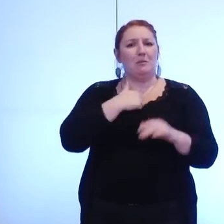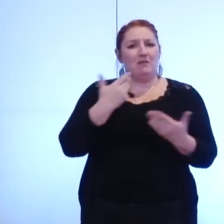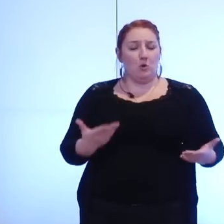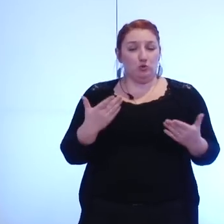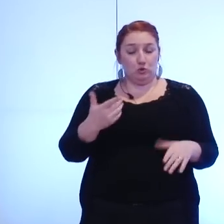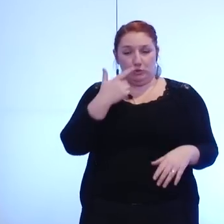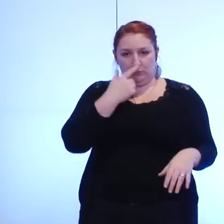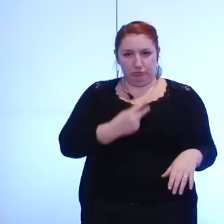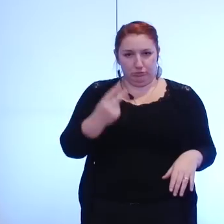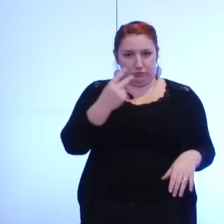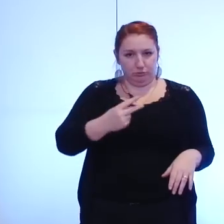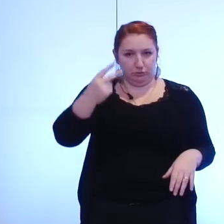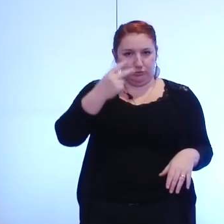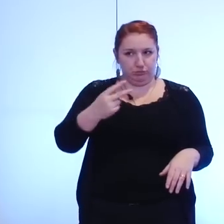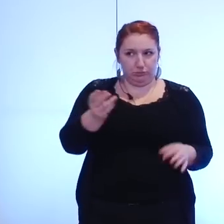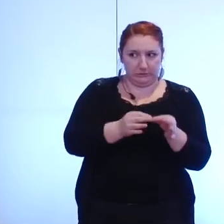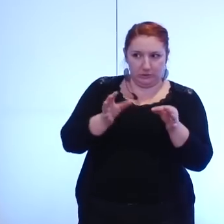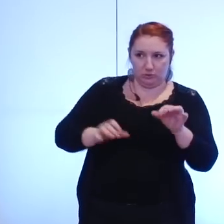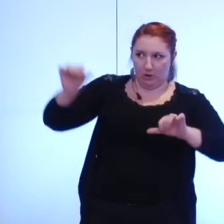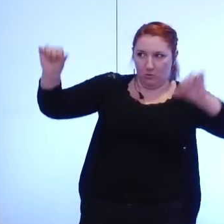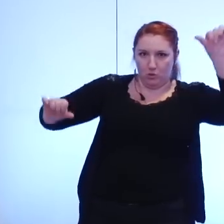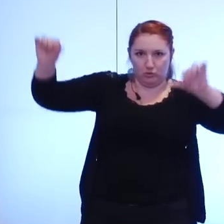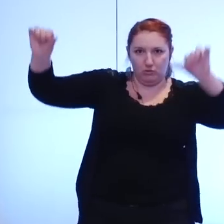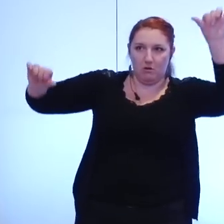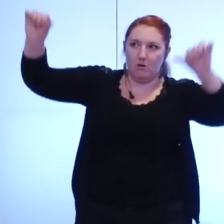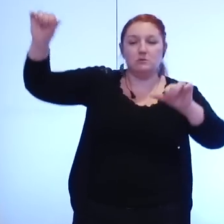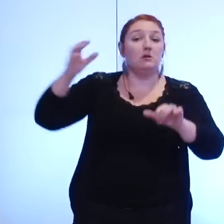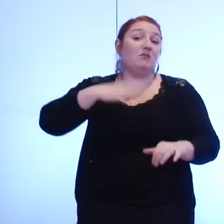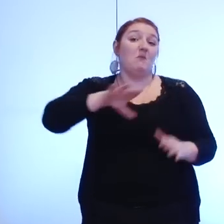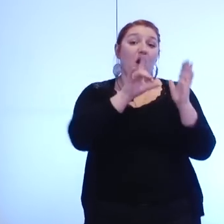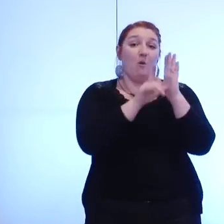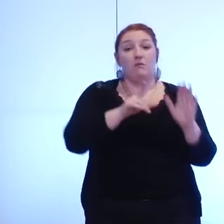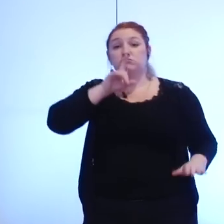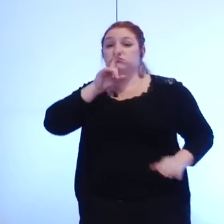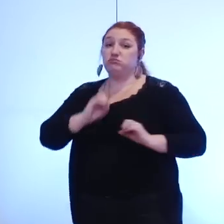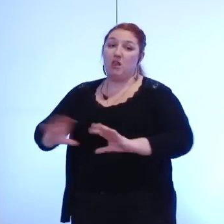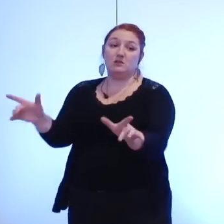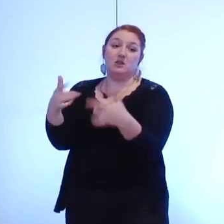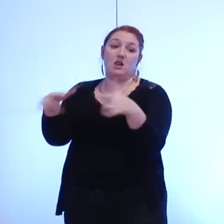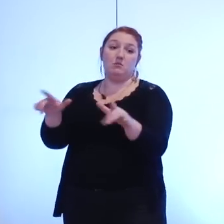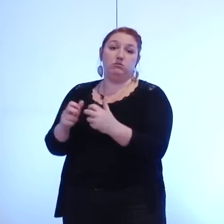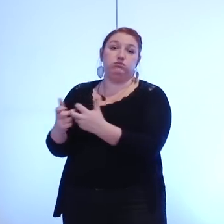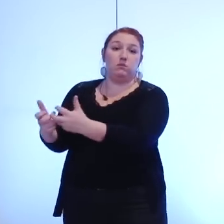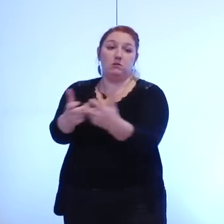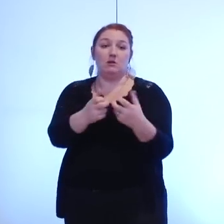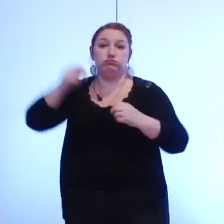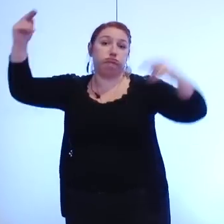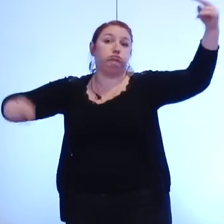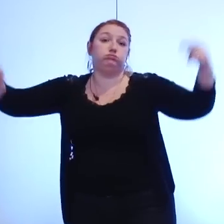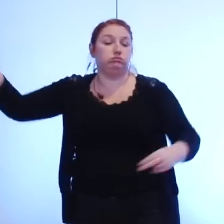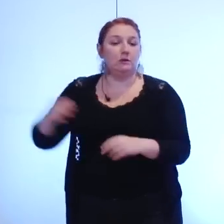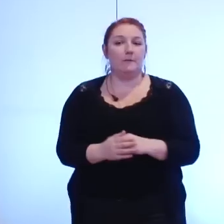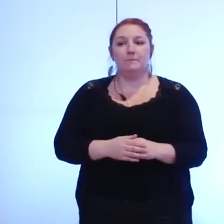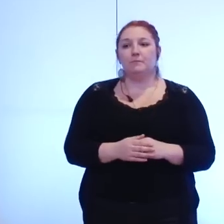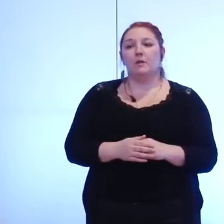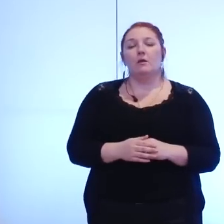exposé à une concurrence libre et non faussée généralisée par les dérèglementations successives les événements récents nous ont prouvé à quel point la décision